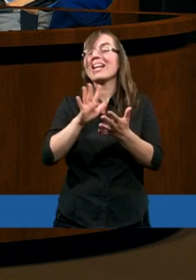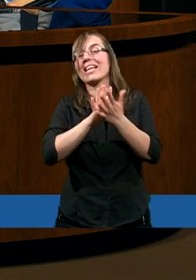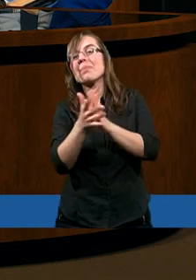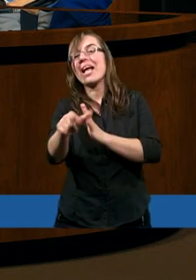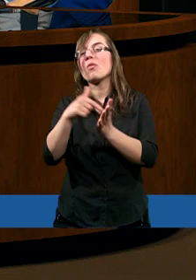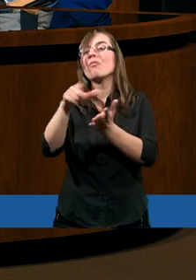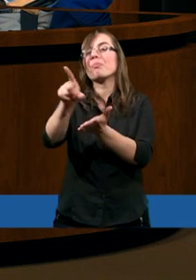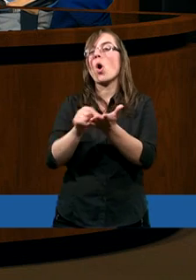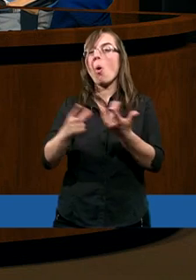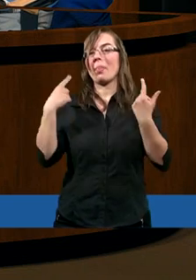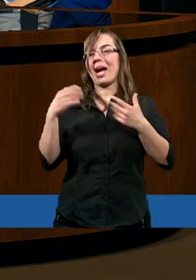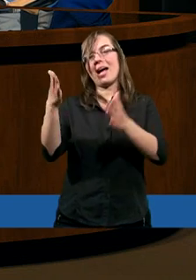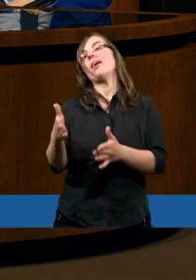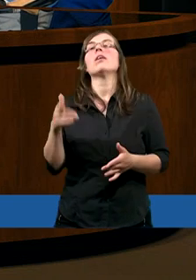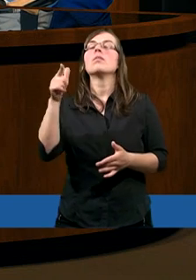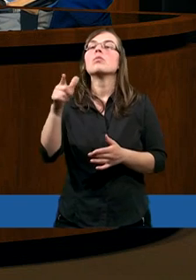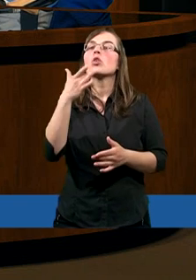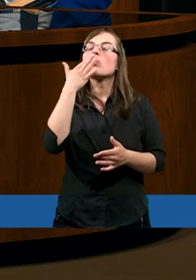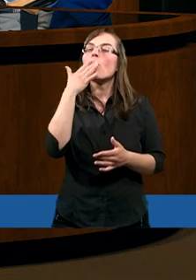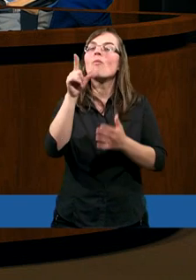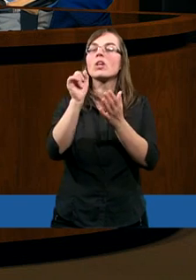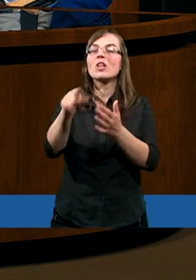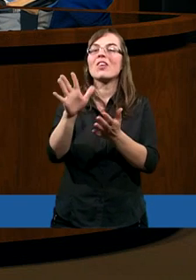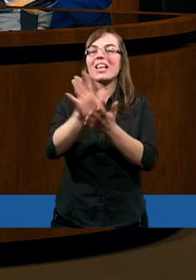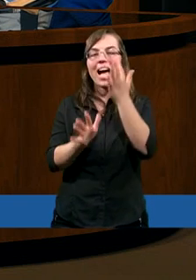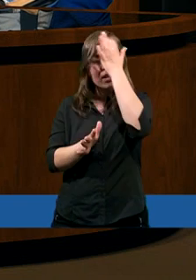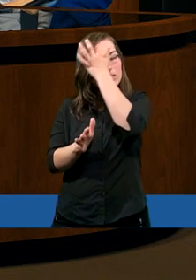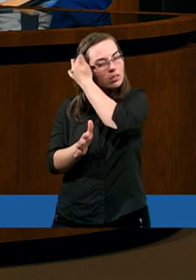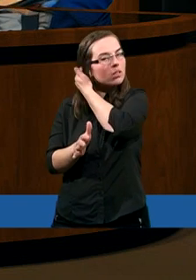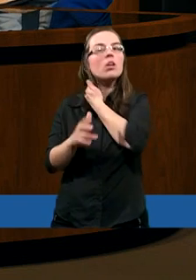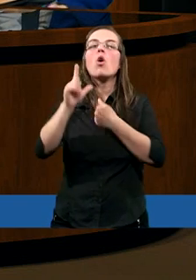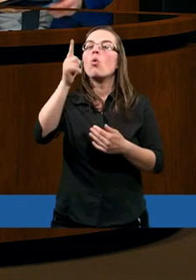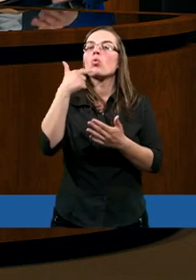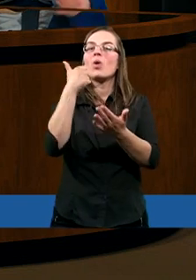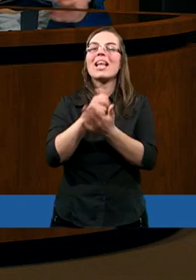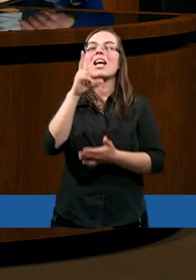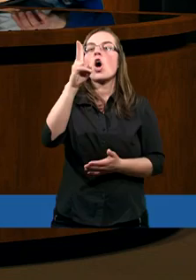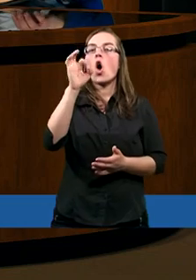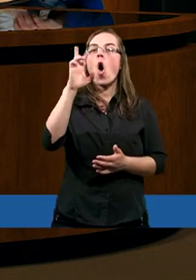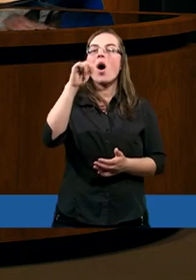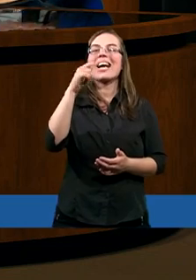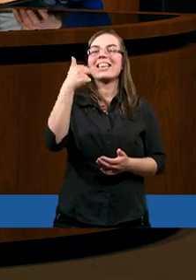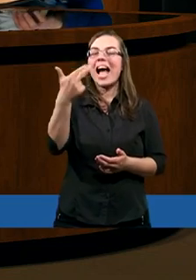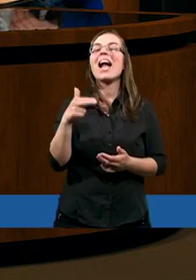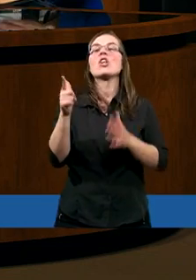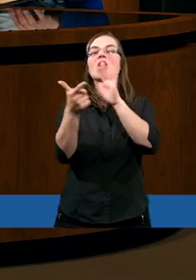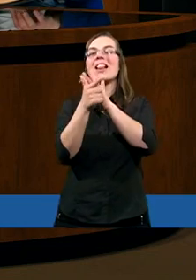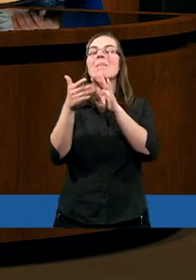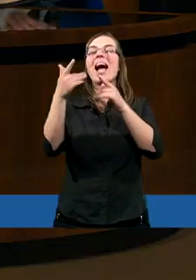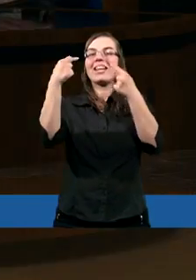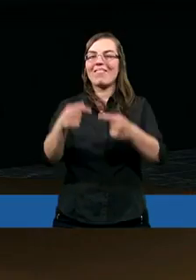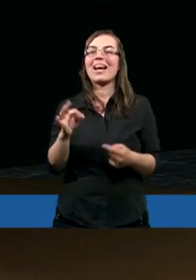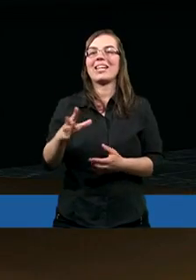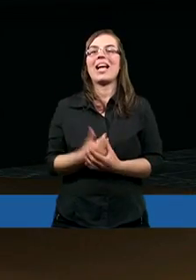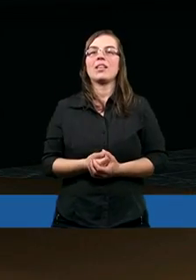Przeczytajmy może tekst, który o tej zmianie mówi z drugiego listu do Koryntian, piąty rozdział i siedemnasty werset.